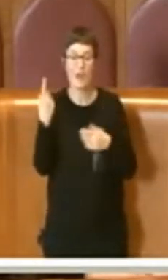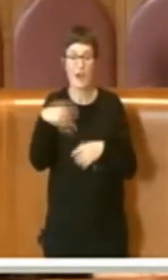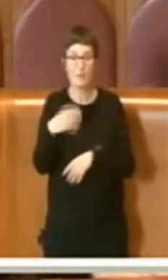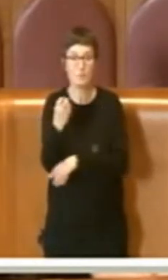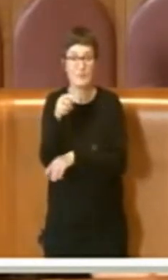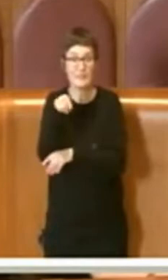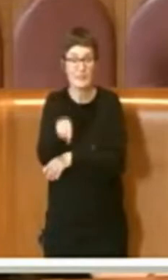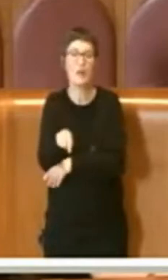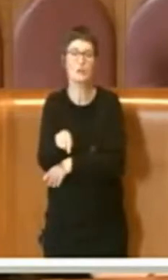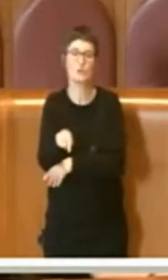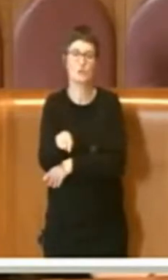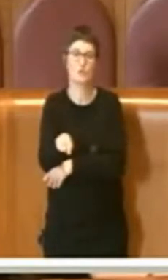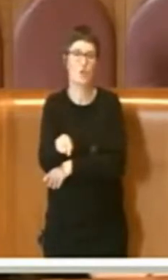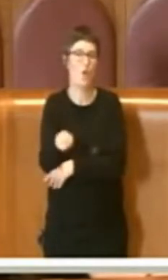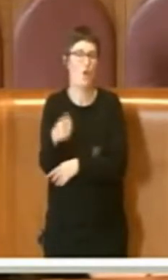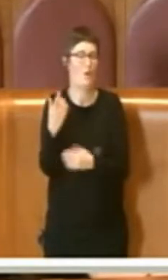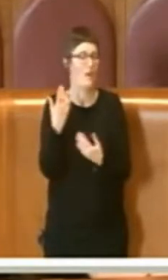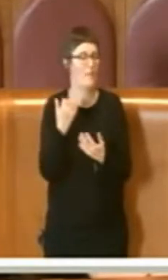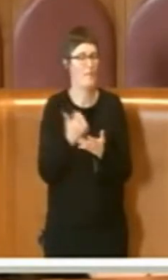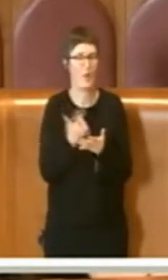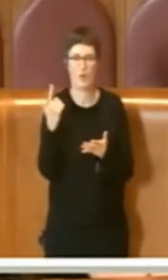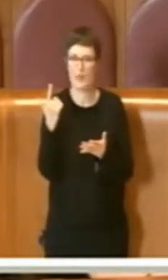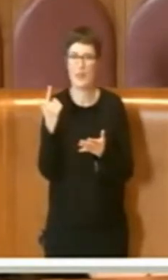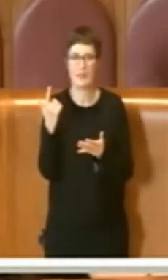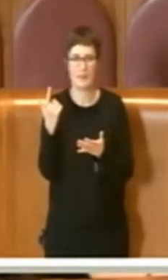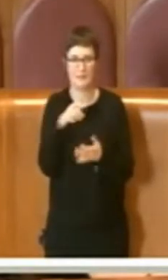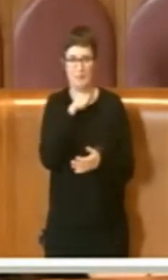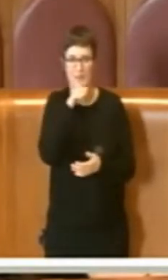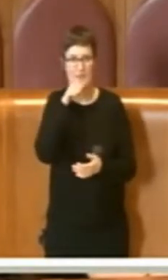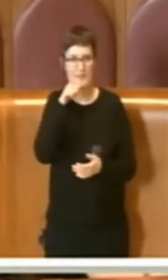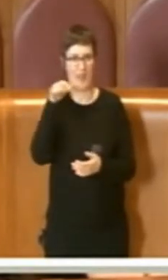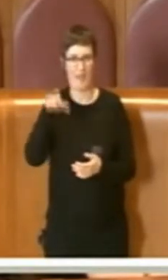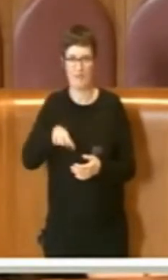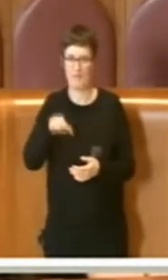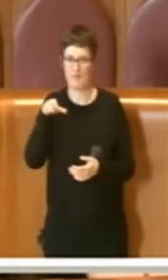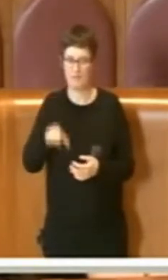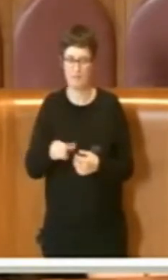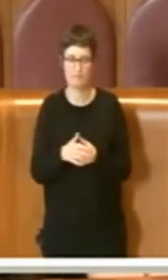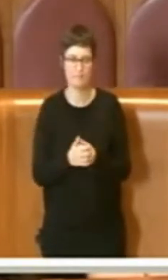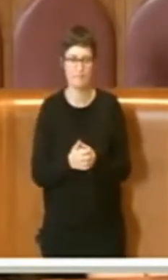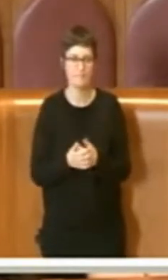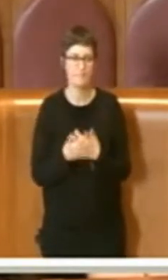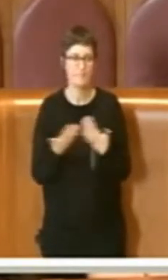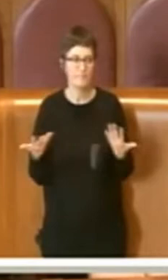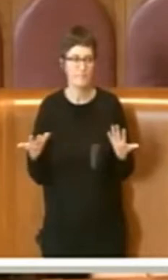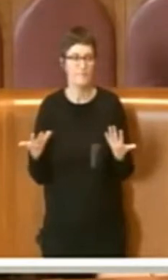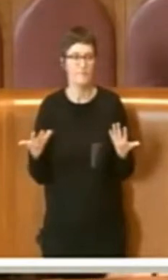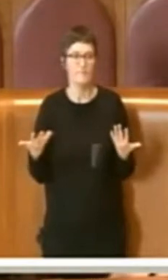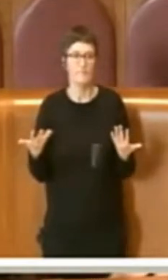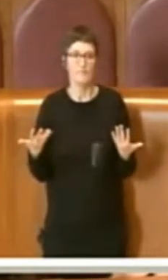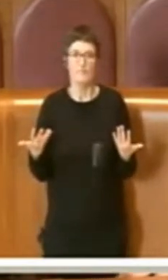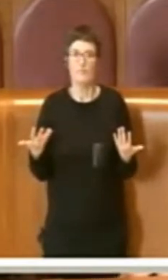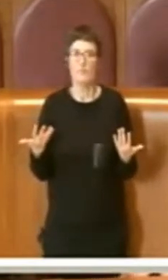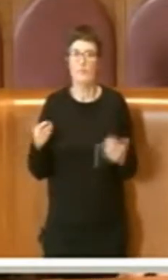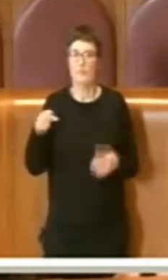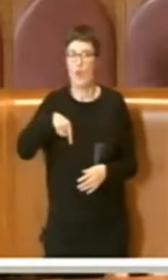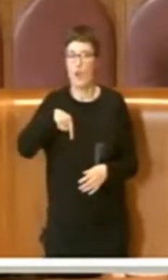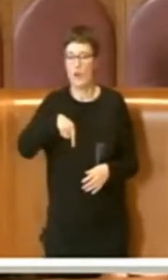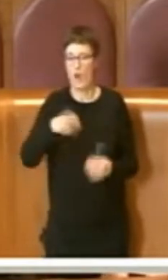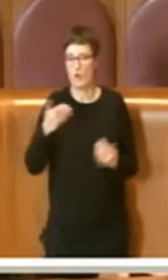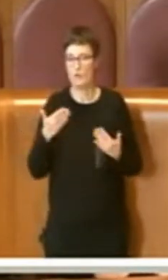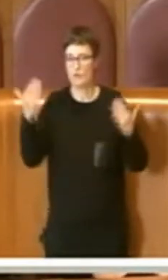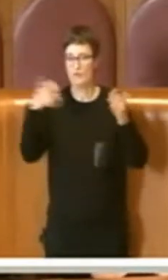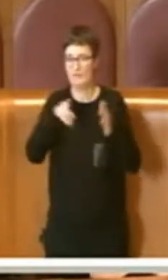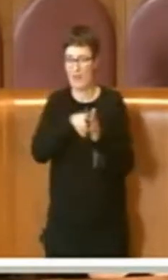fondamentale. Pertanto, noi oggi riusciamo a portare in aula questa delibera,